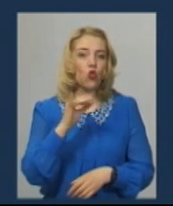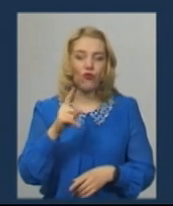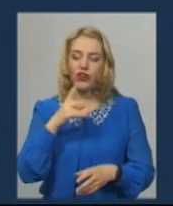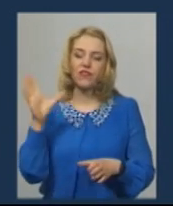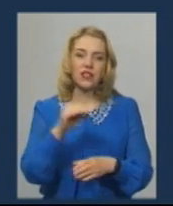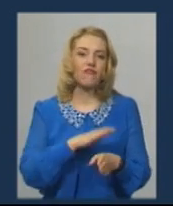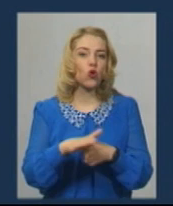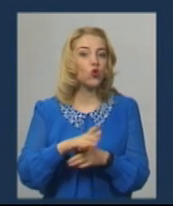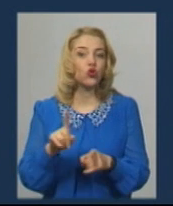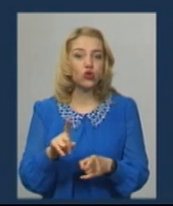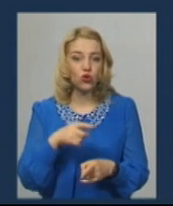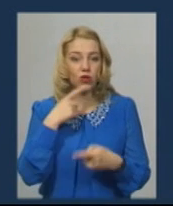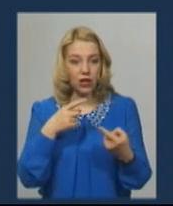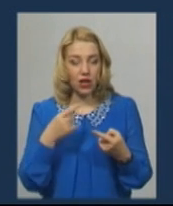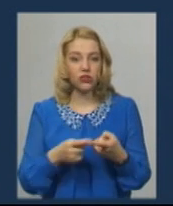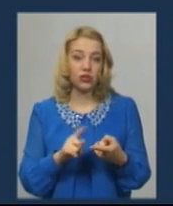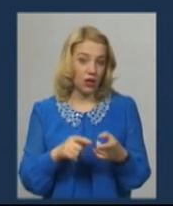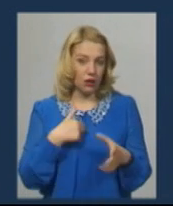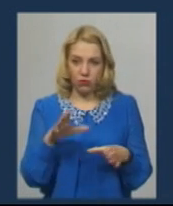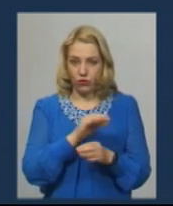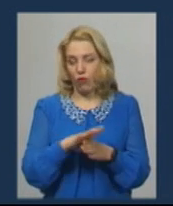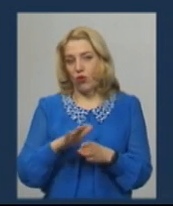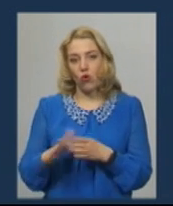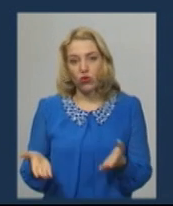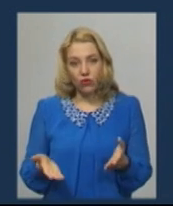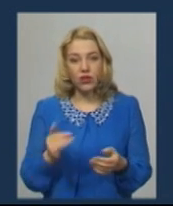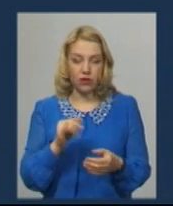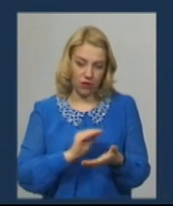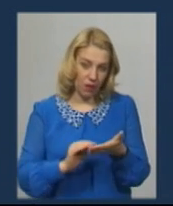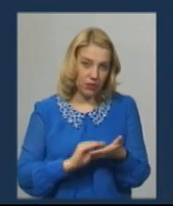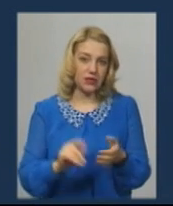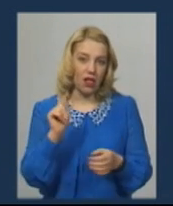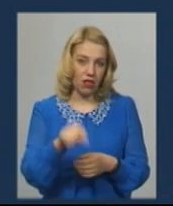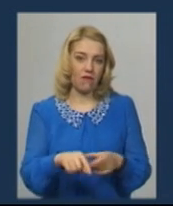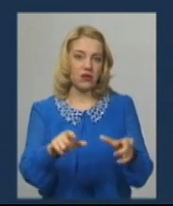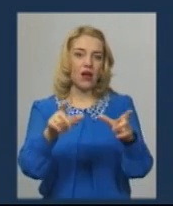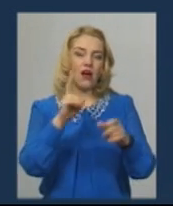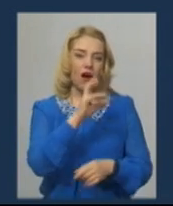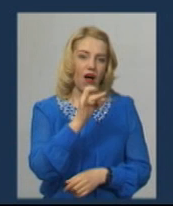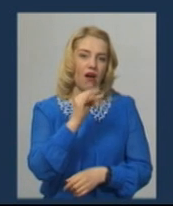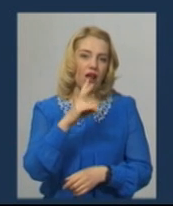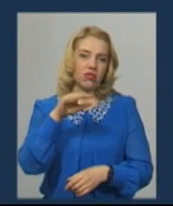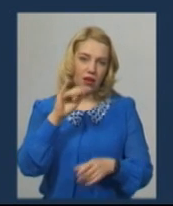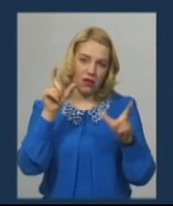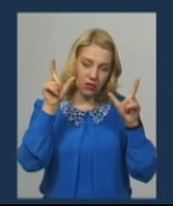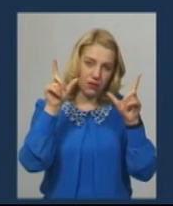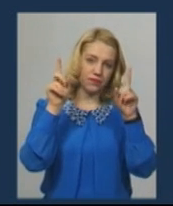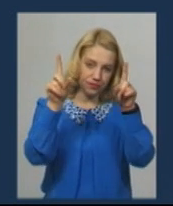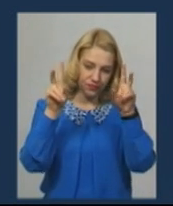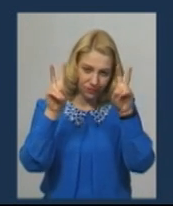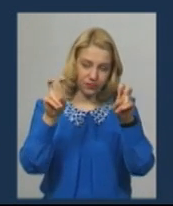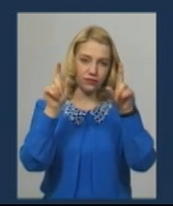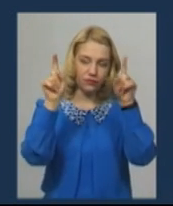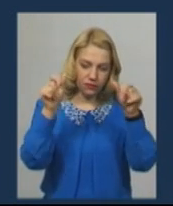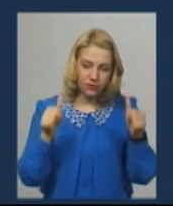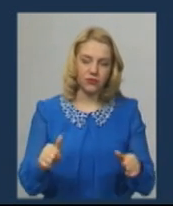те, що нам казав медицина сьогодні. Ми все виконували і написали, навіть карантин написали, щоб люди додержувалися дистанцію,